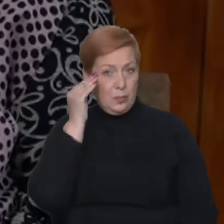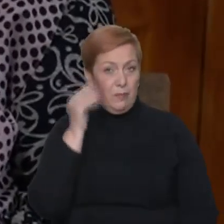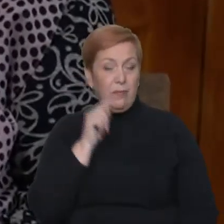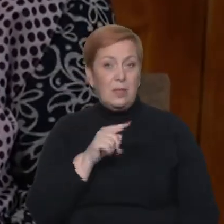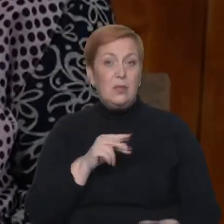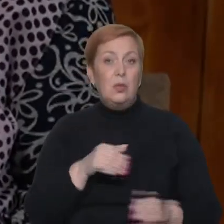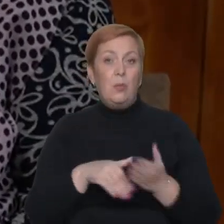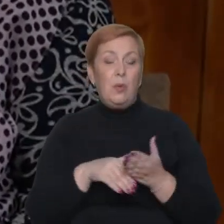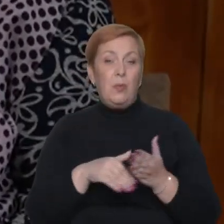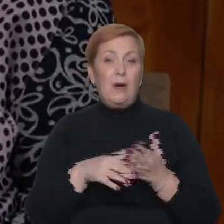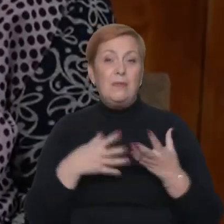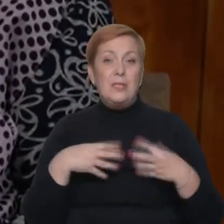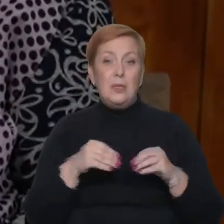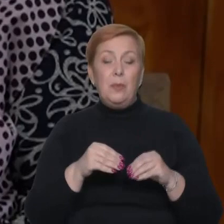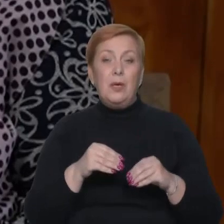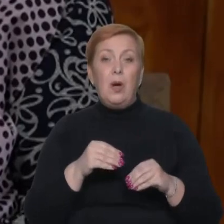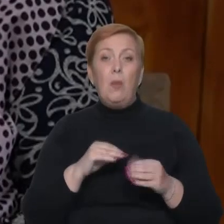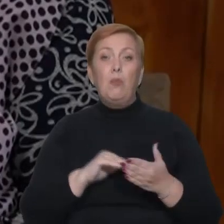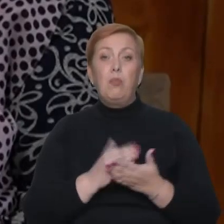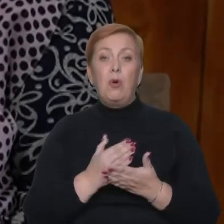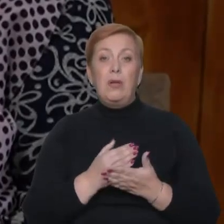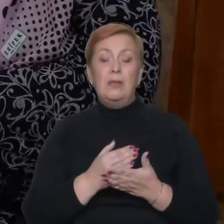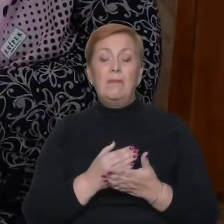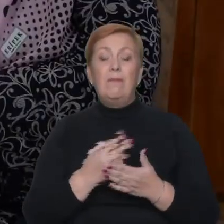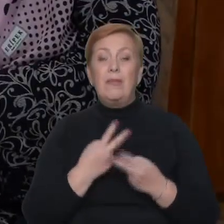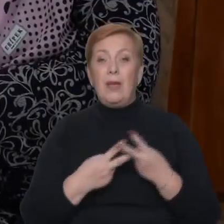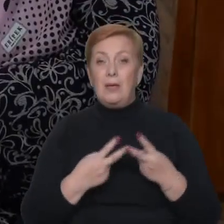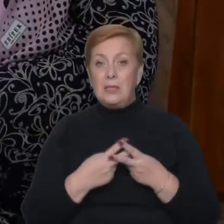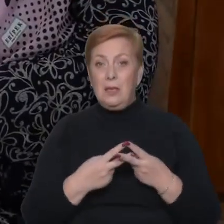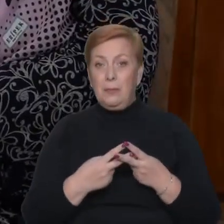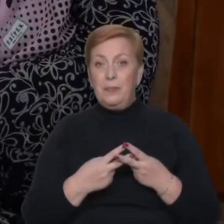'ям політв'язнів і ходив на судові засідання на їхню підтримку.